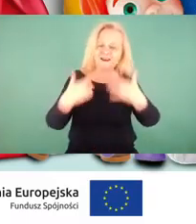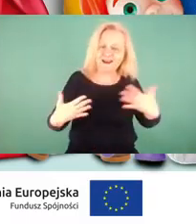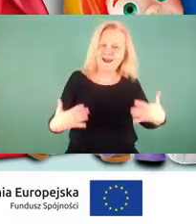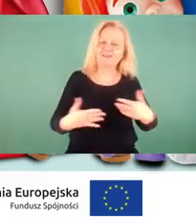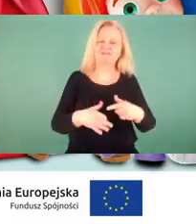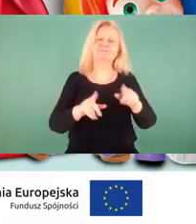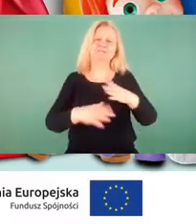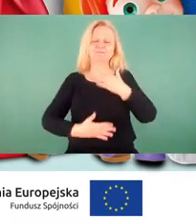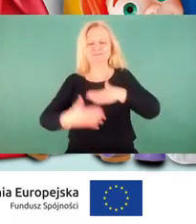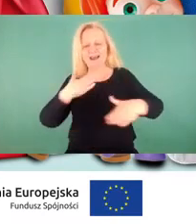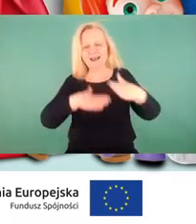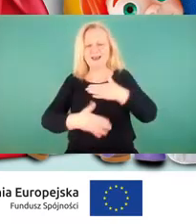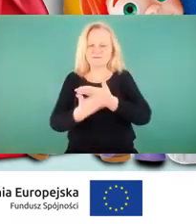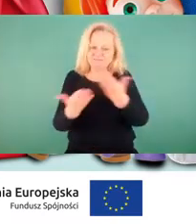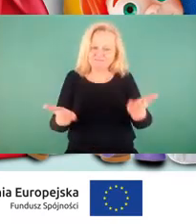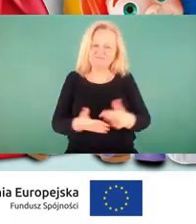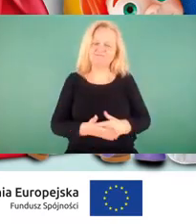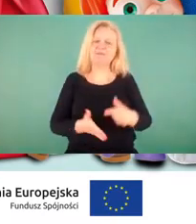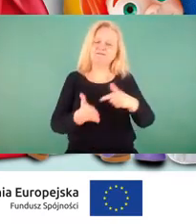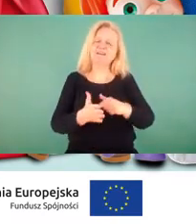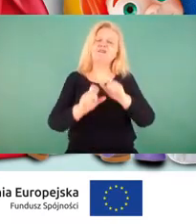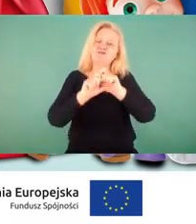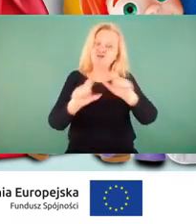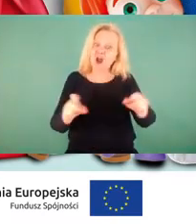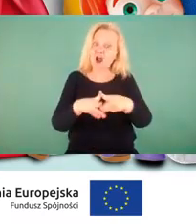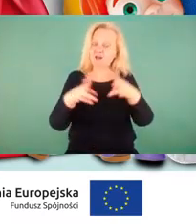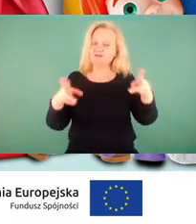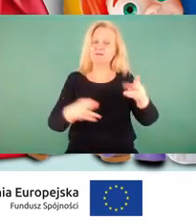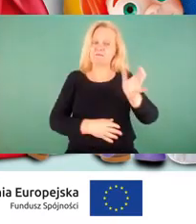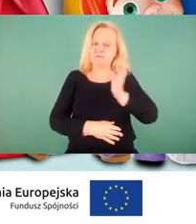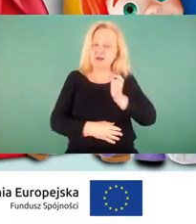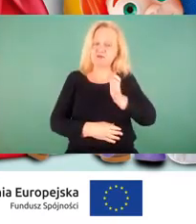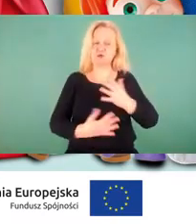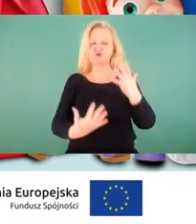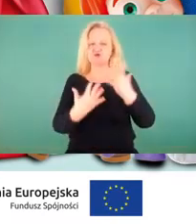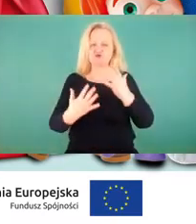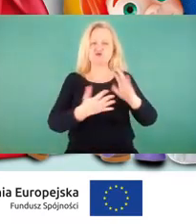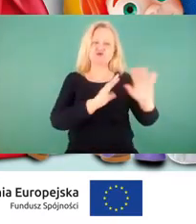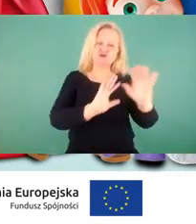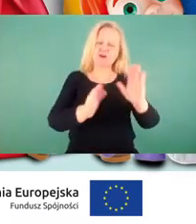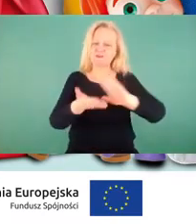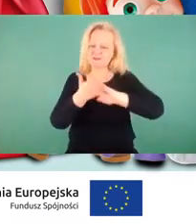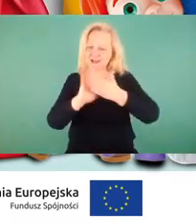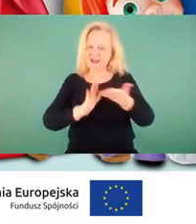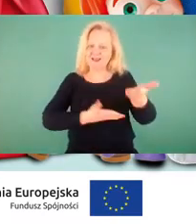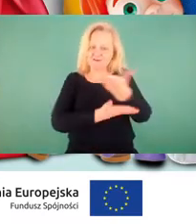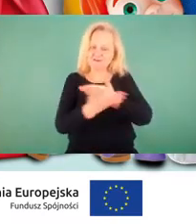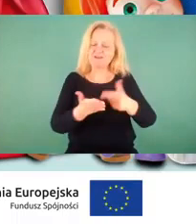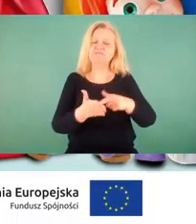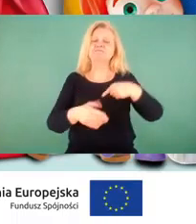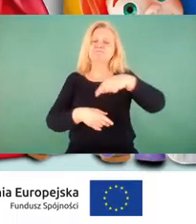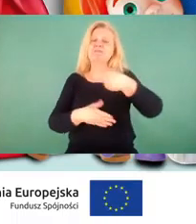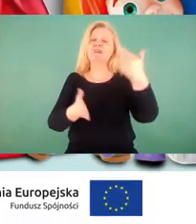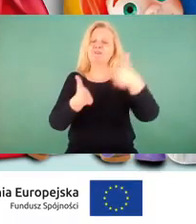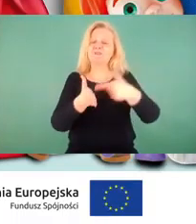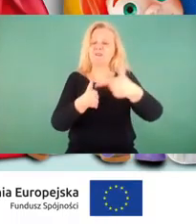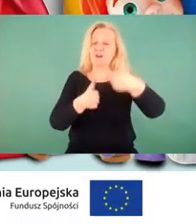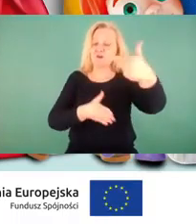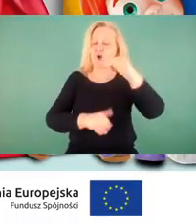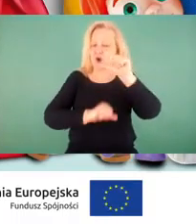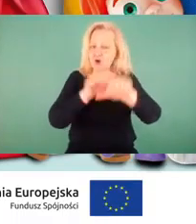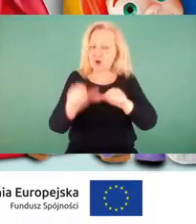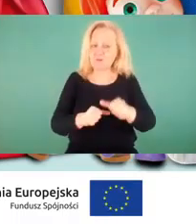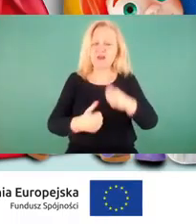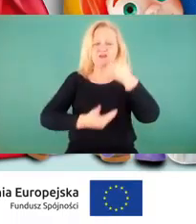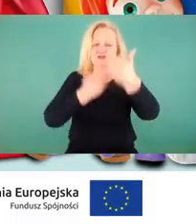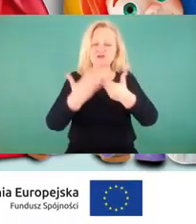ducha. Spędźcie ten czas bezpiecznie, dbając o siebie nawzajem. Na nadchodzący 2022 rok życzę